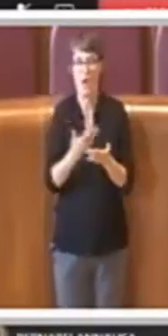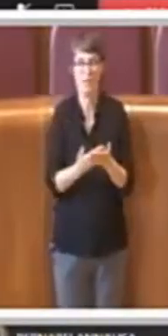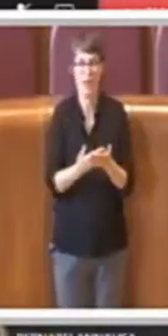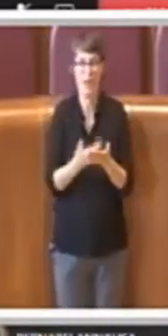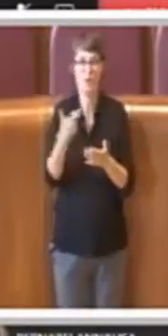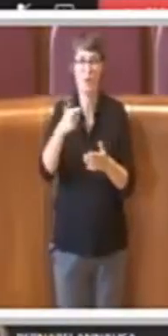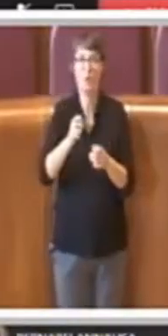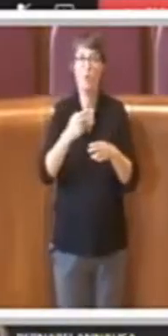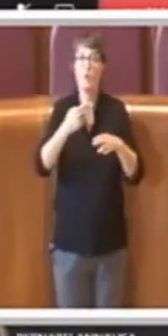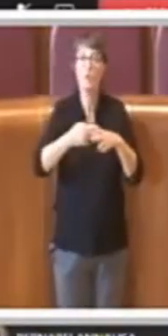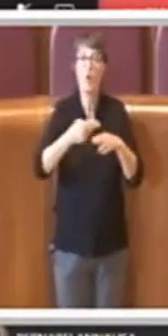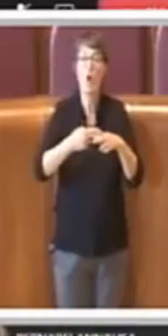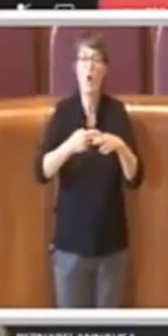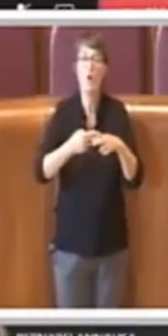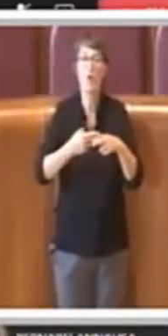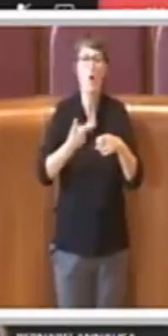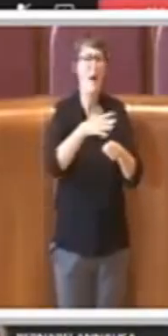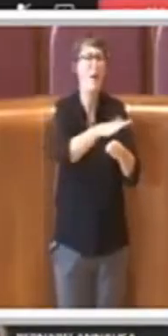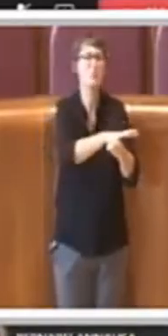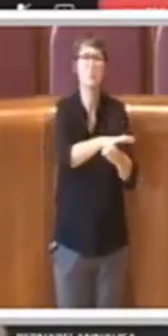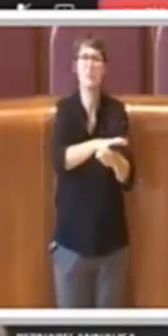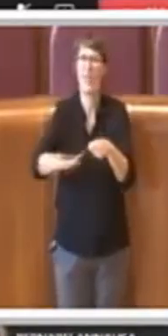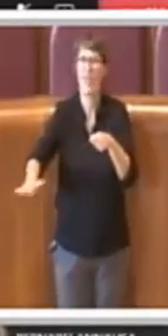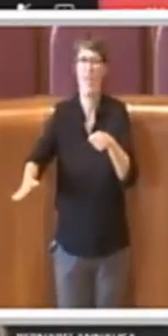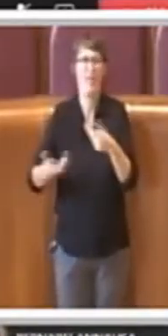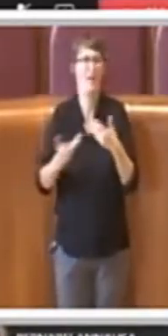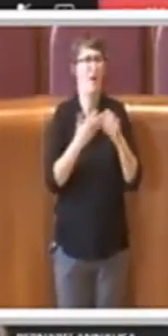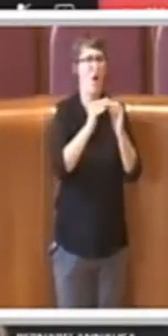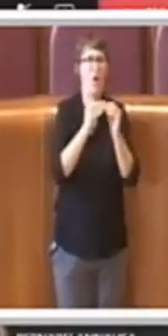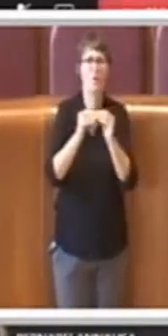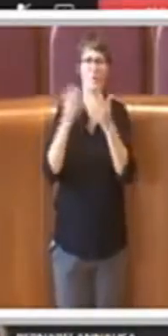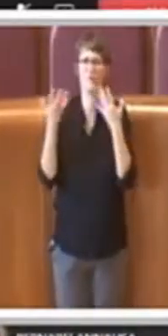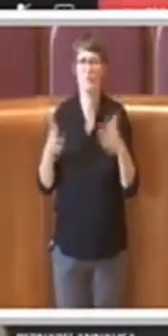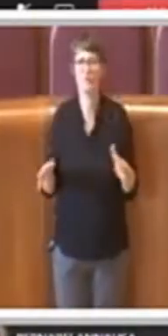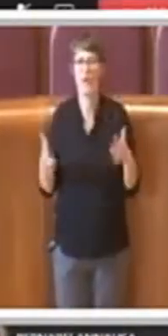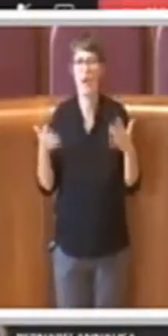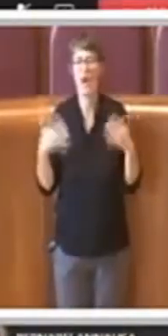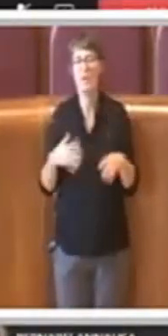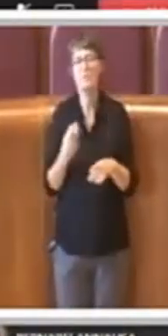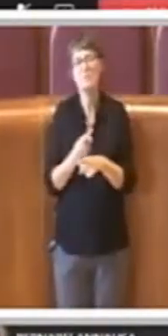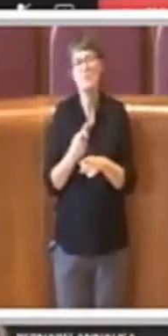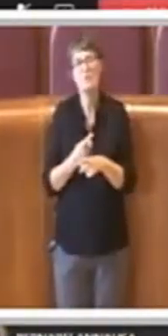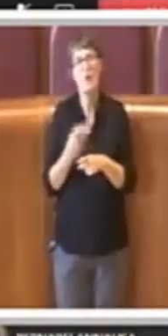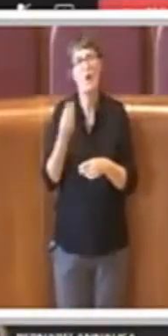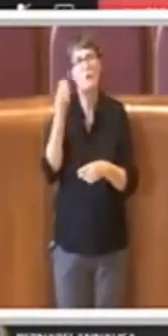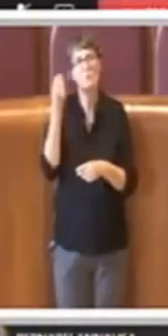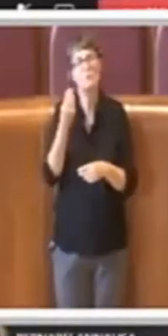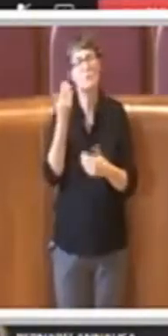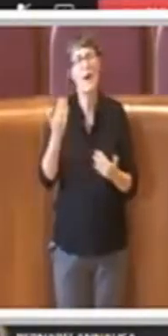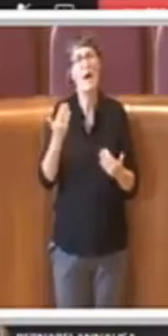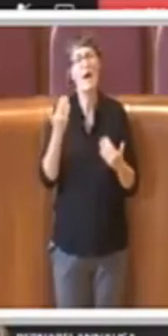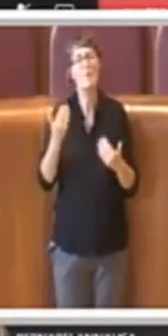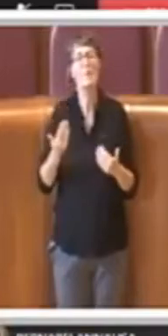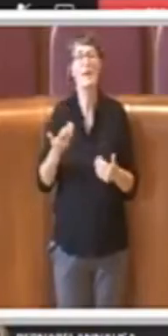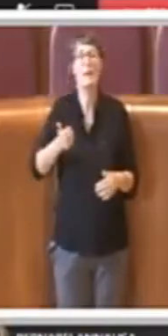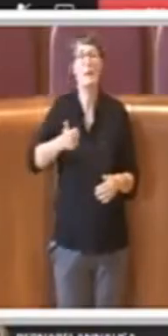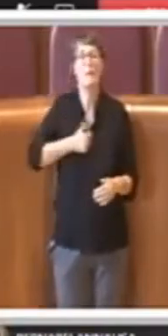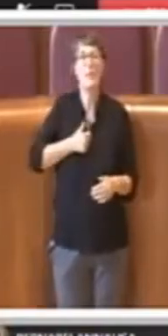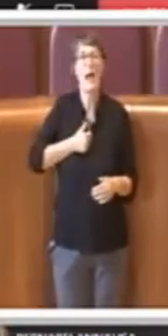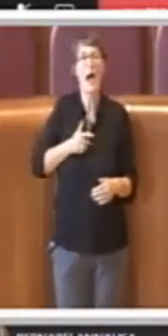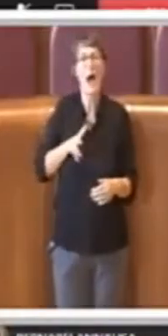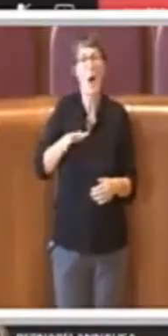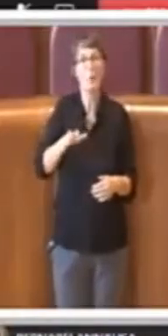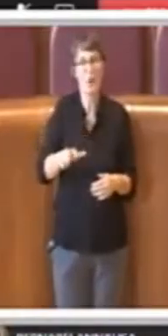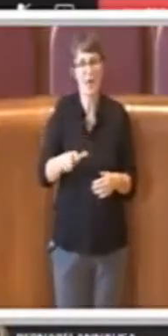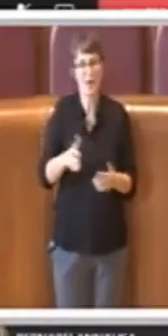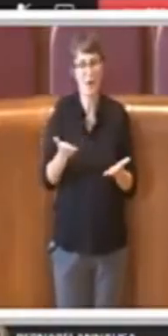satura di appartamenti. Dovremmo pensare forse all'autorecupero, forse ad altre forme, ma non certo a costruire. Quindi mi trovo